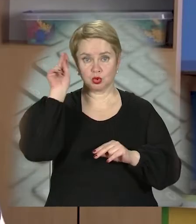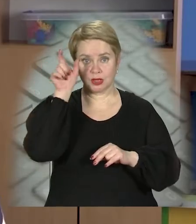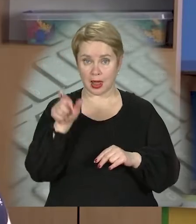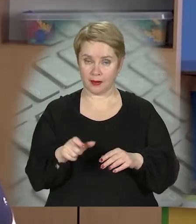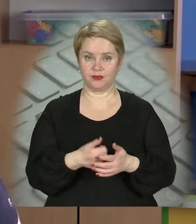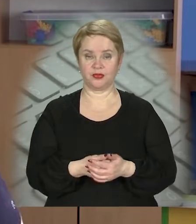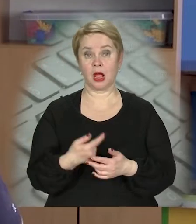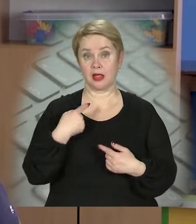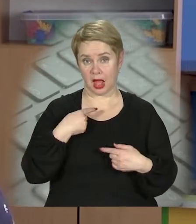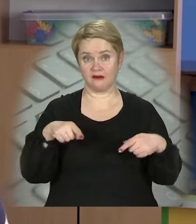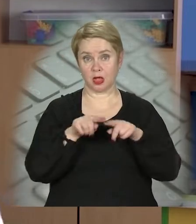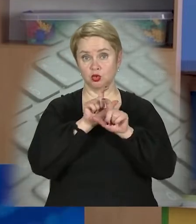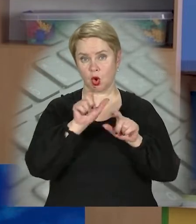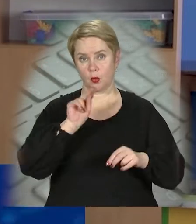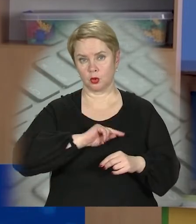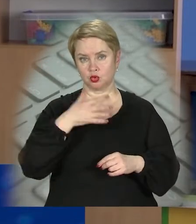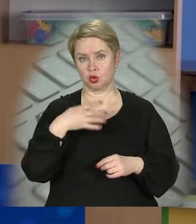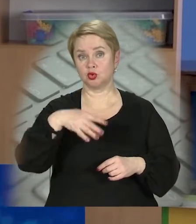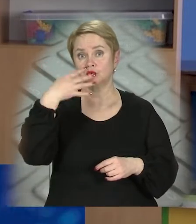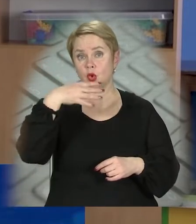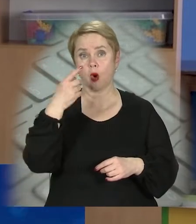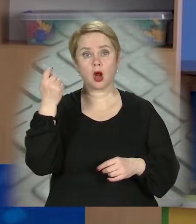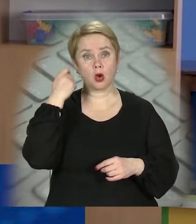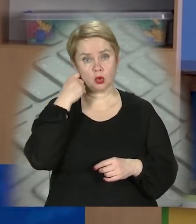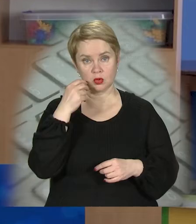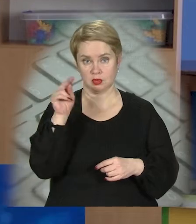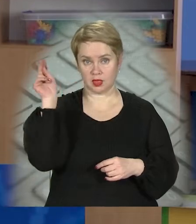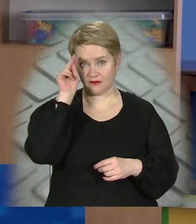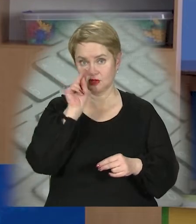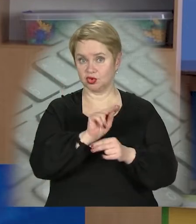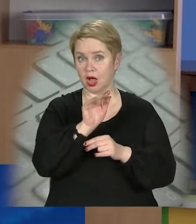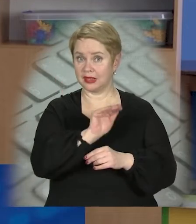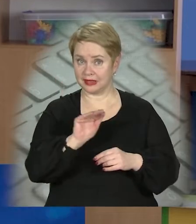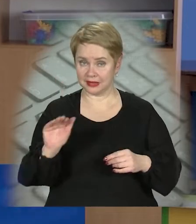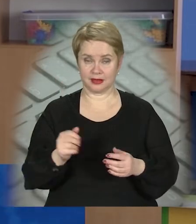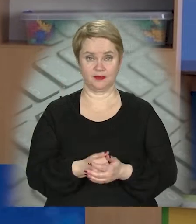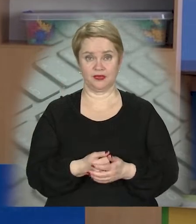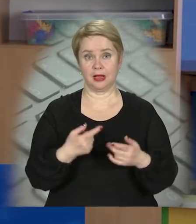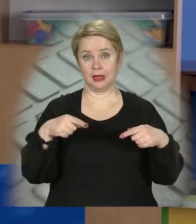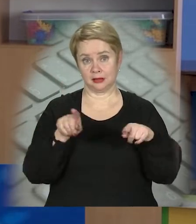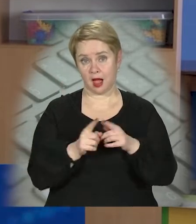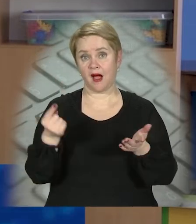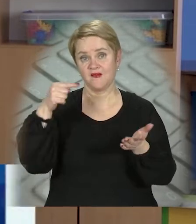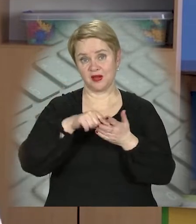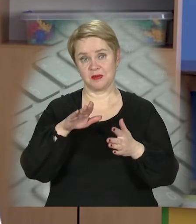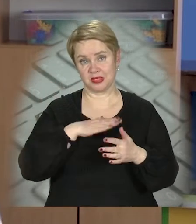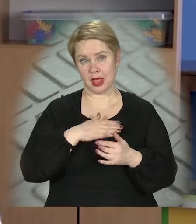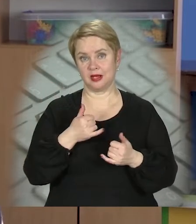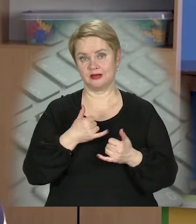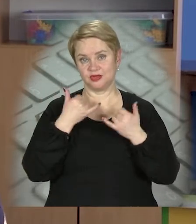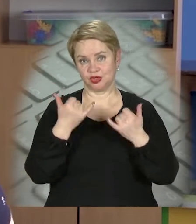Я в даній школі працюю вже 40 років, навчаю діток, і така випала мені